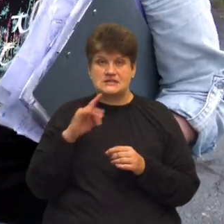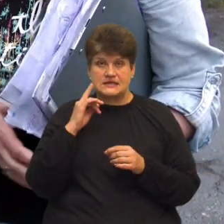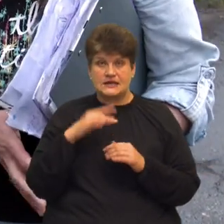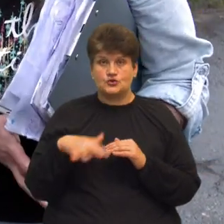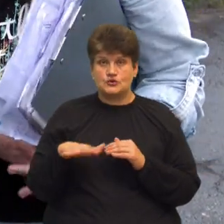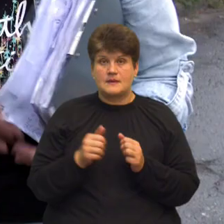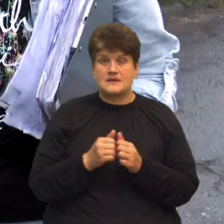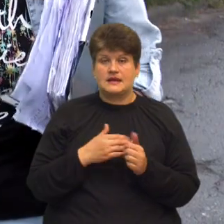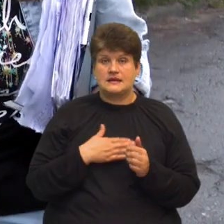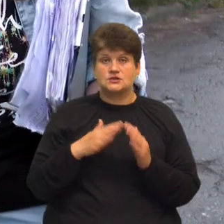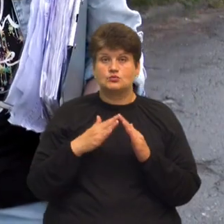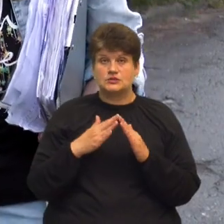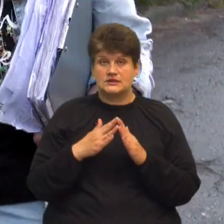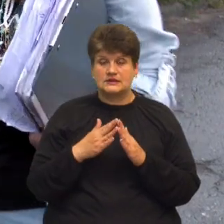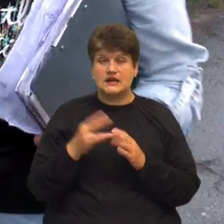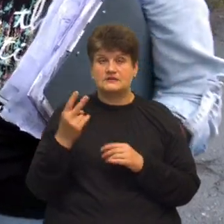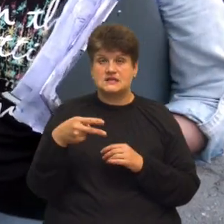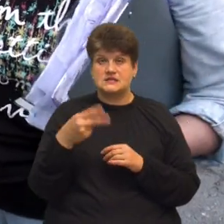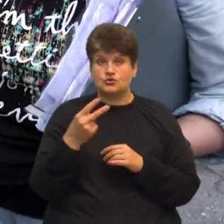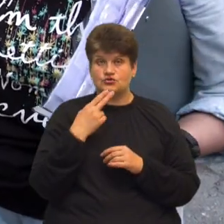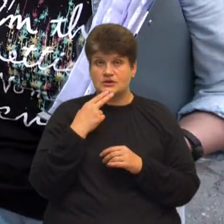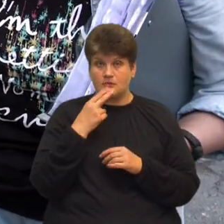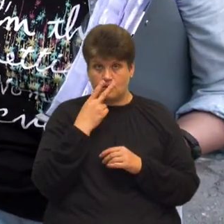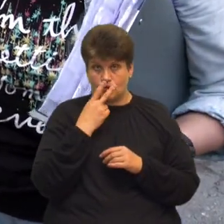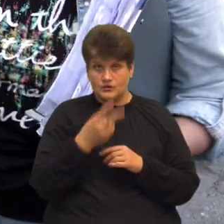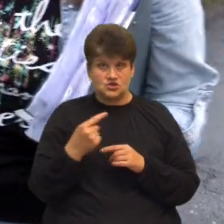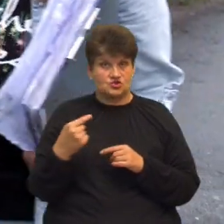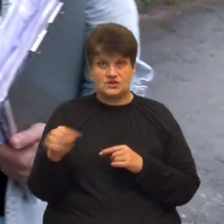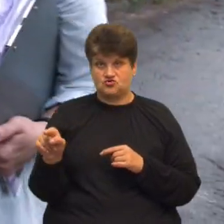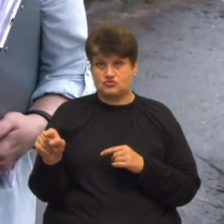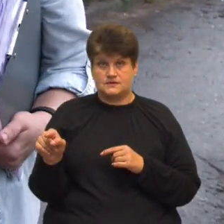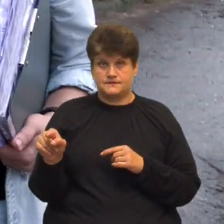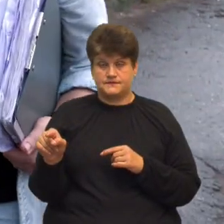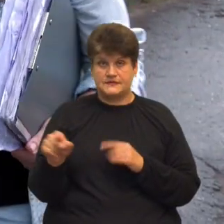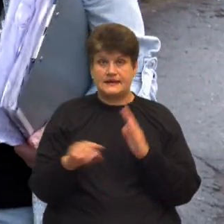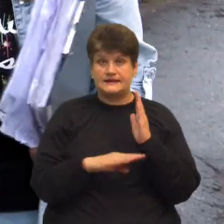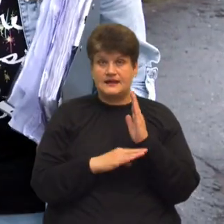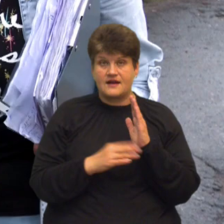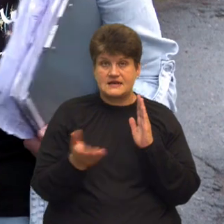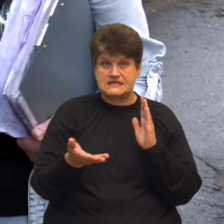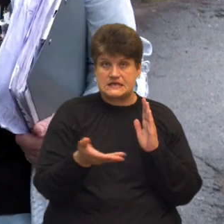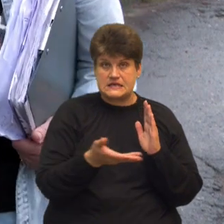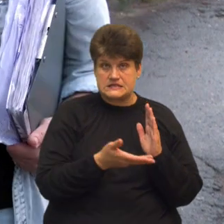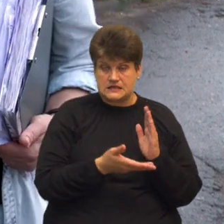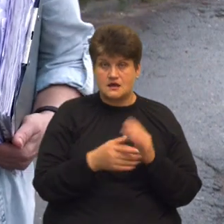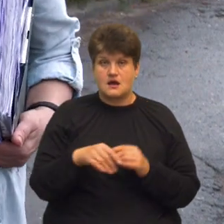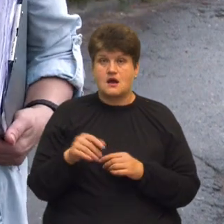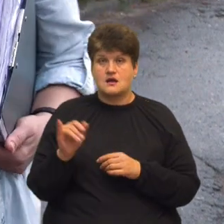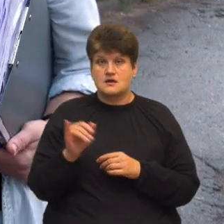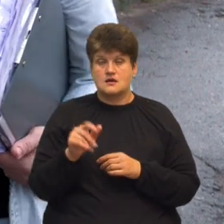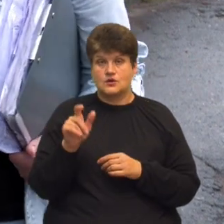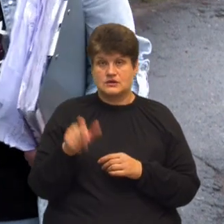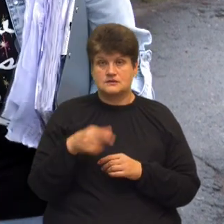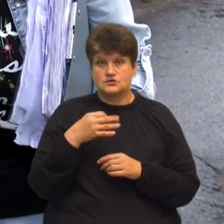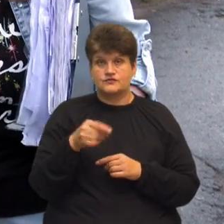будинків. Однак 22 червня ми побачили зовсім інше. Дерева були зрізані і людина заявила, що